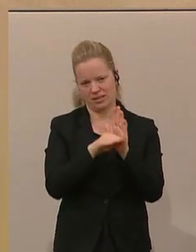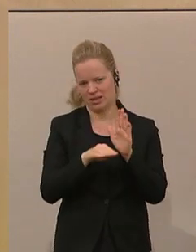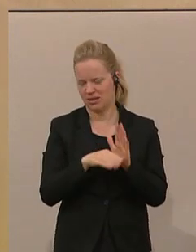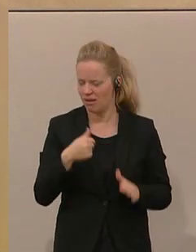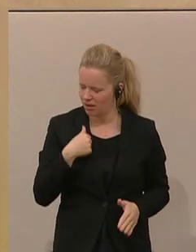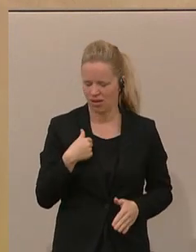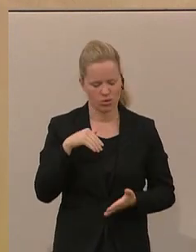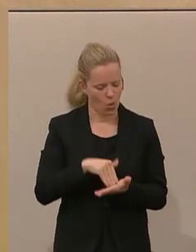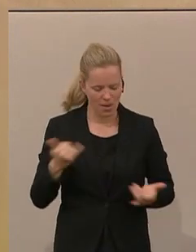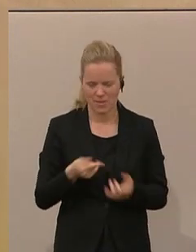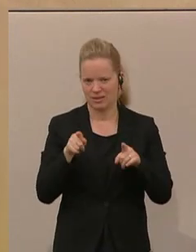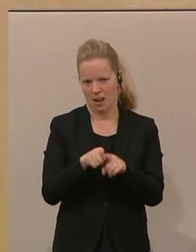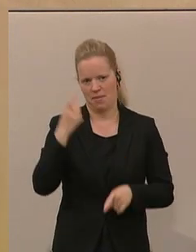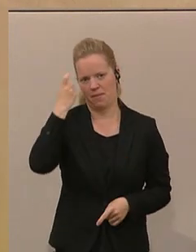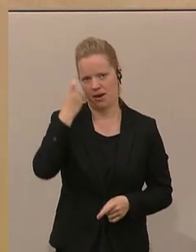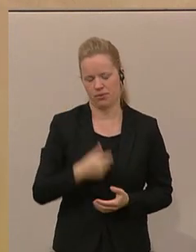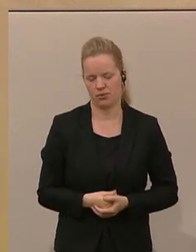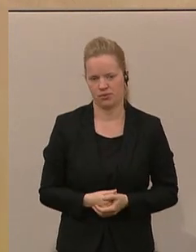schön. Danke schön.